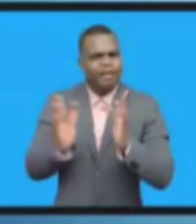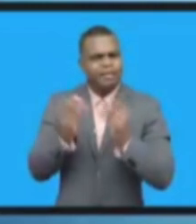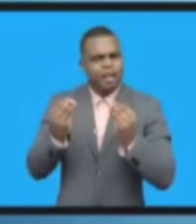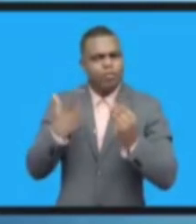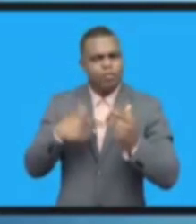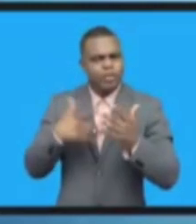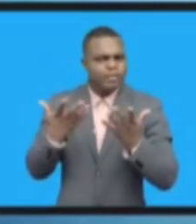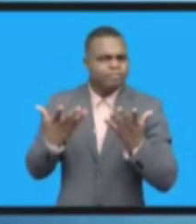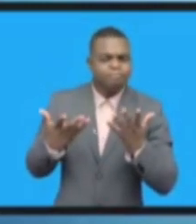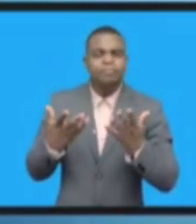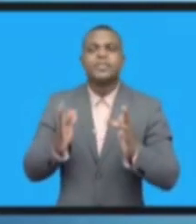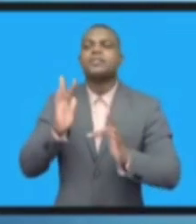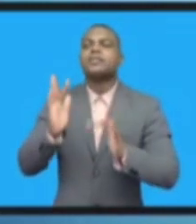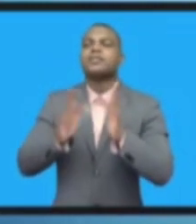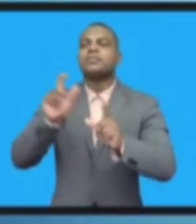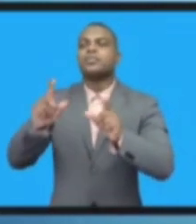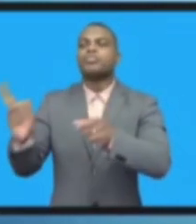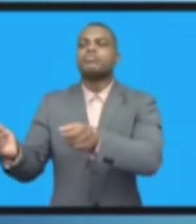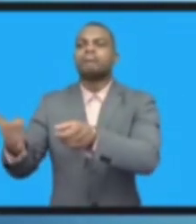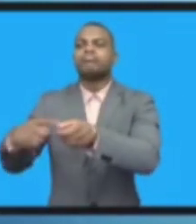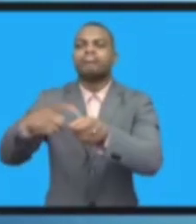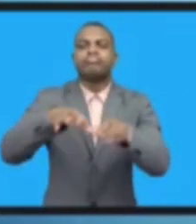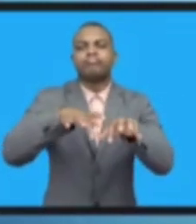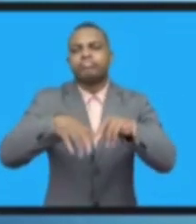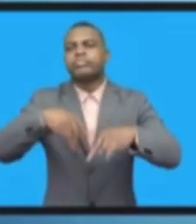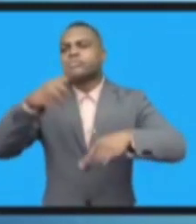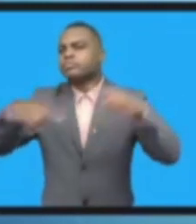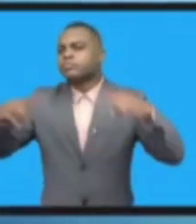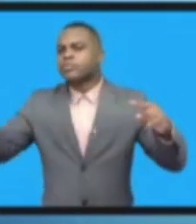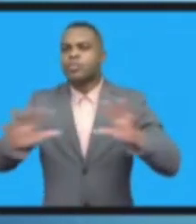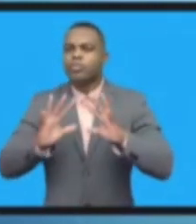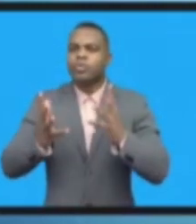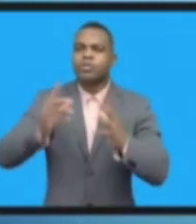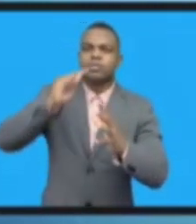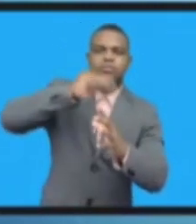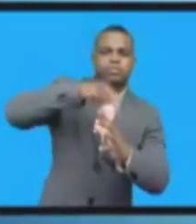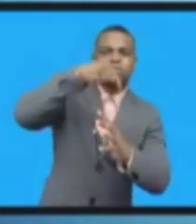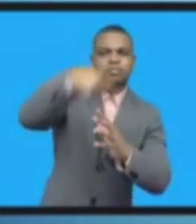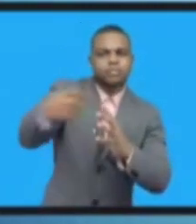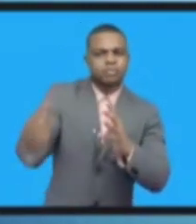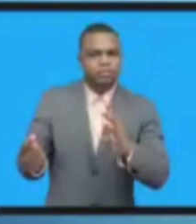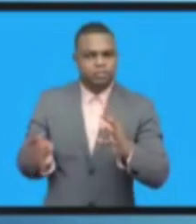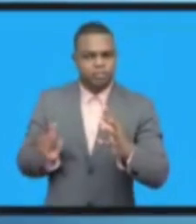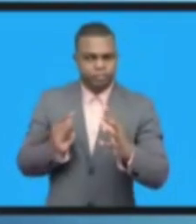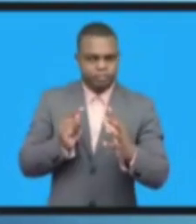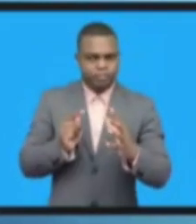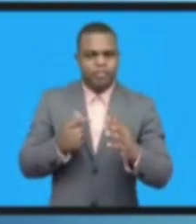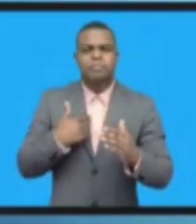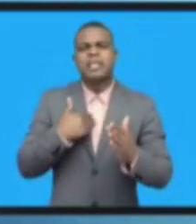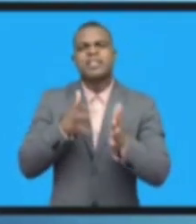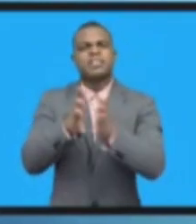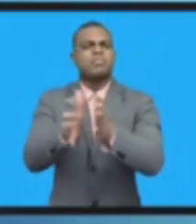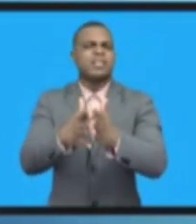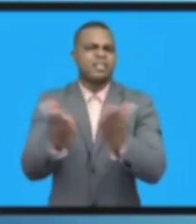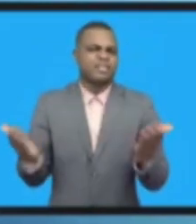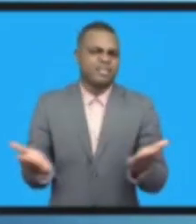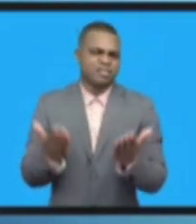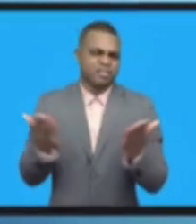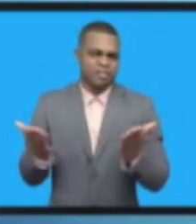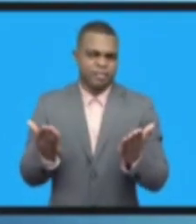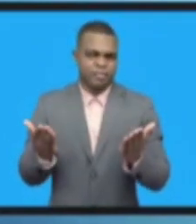техническое сообщество по-разному говорят. Есть DNS, есть протоколы. Но